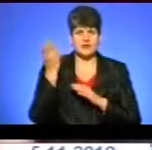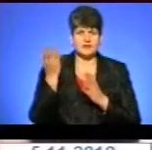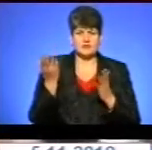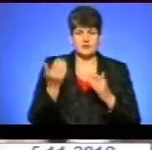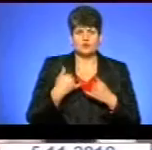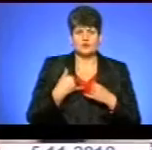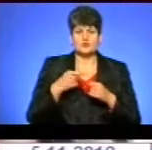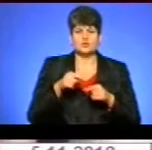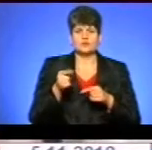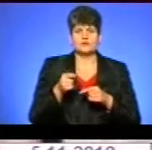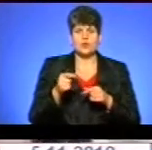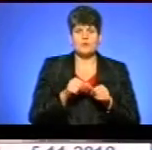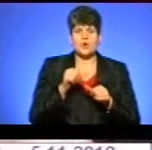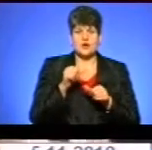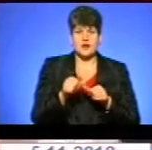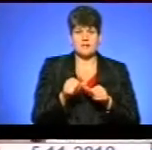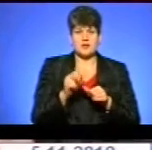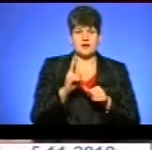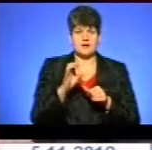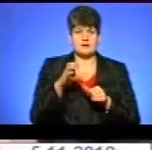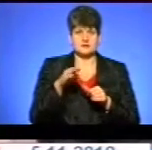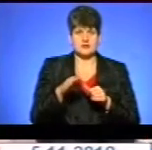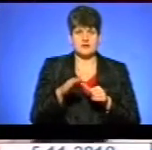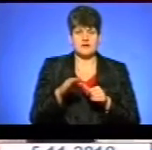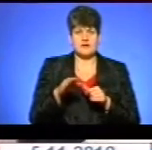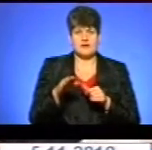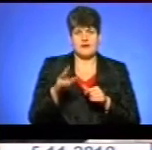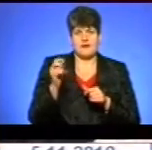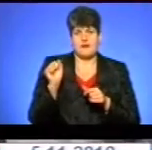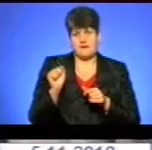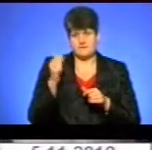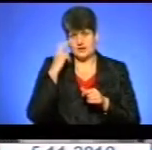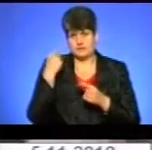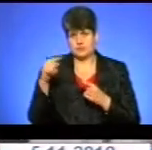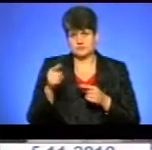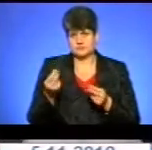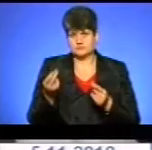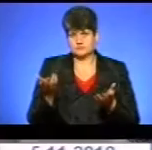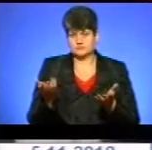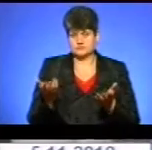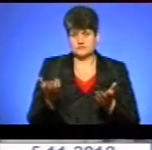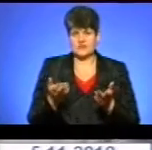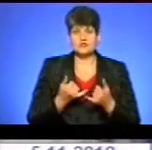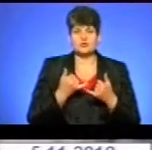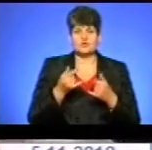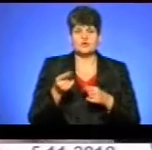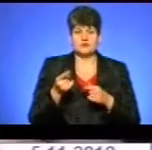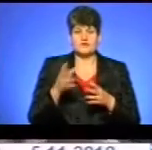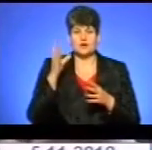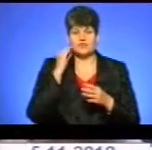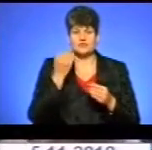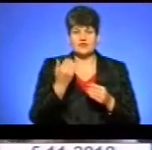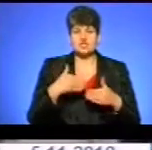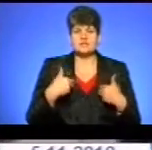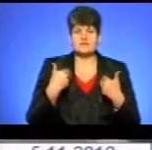У нас тут в Тернополі окрема каста, окрема валюта, а в Києві інакше валюта. Шановні тернополяни, враховуючи ваше звернення,